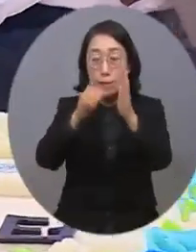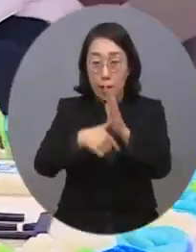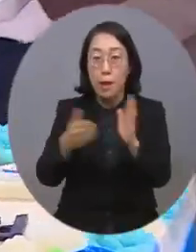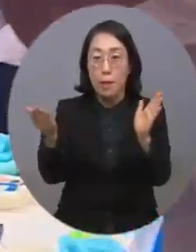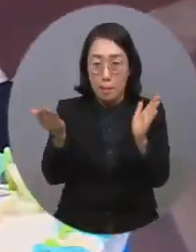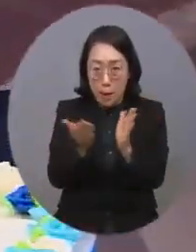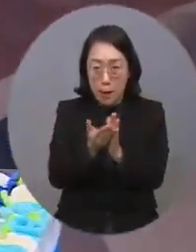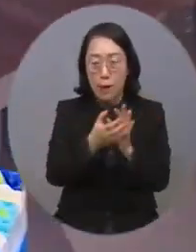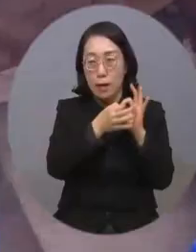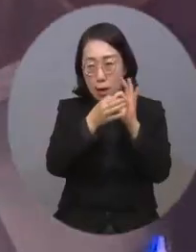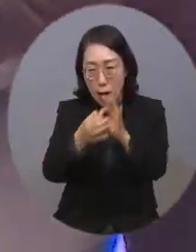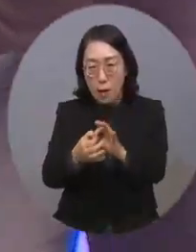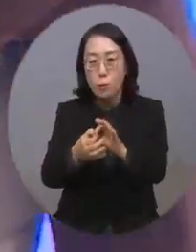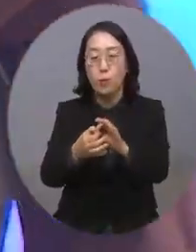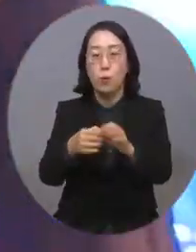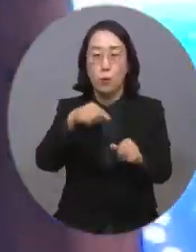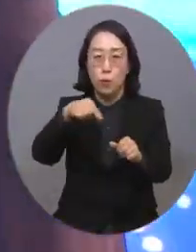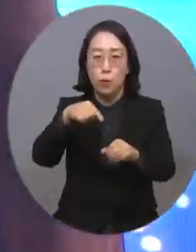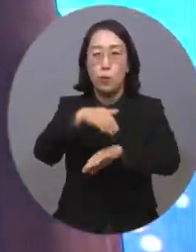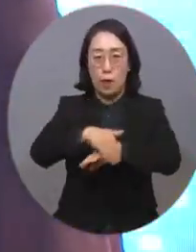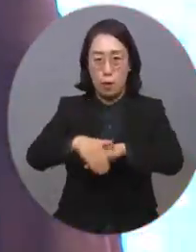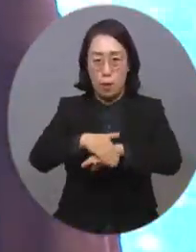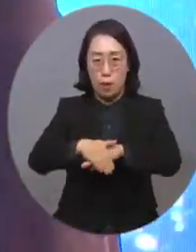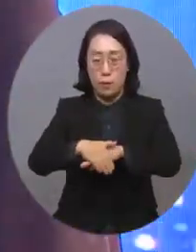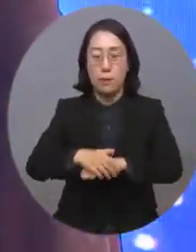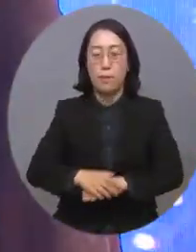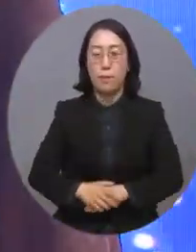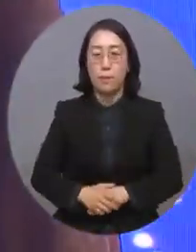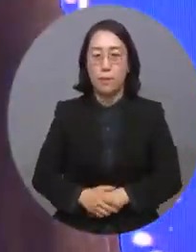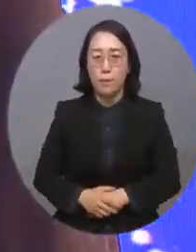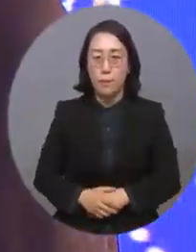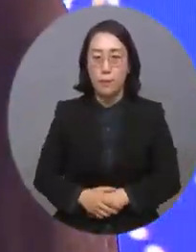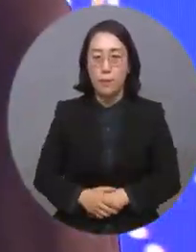이어갈 예정입니다. 복지TV 뉴스 박순용입니다.